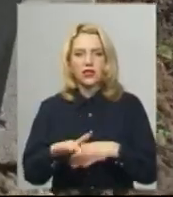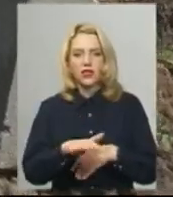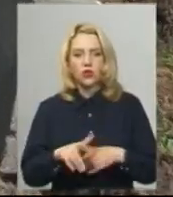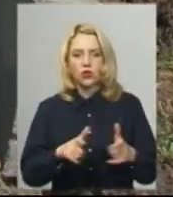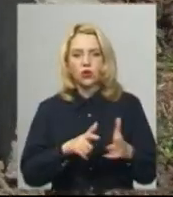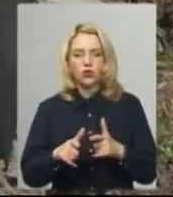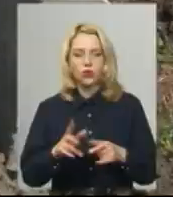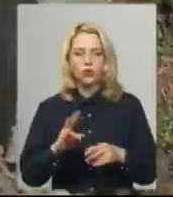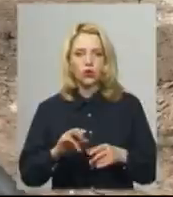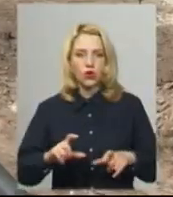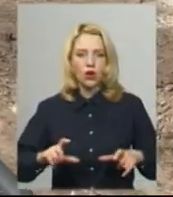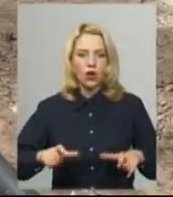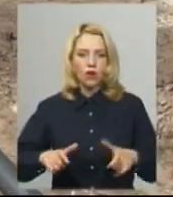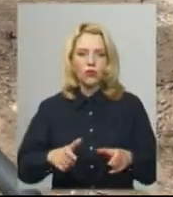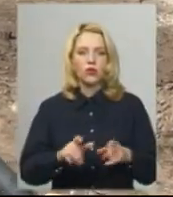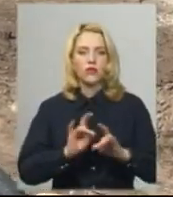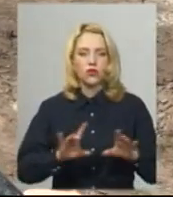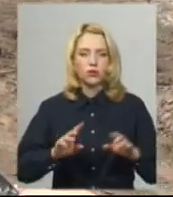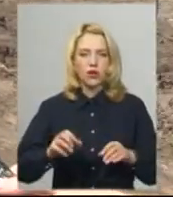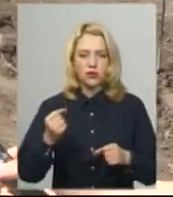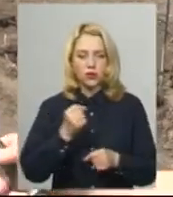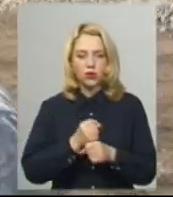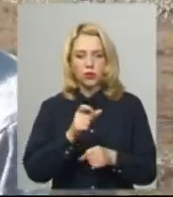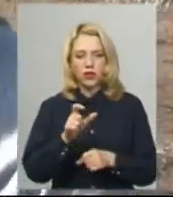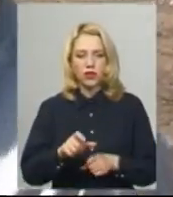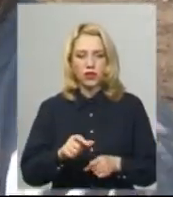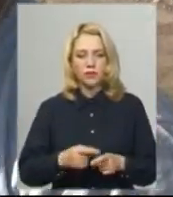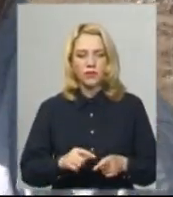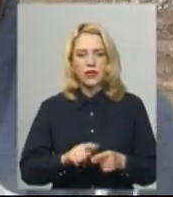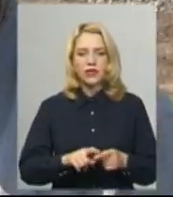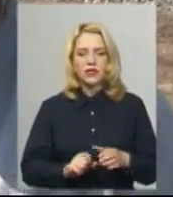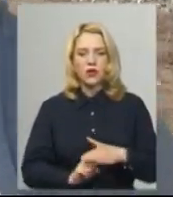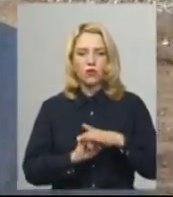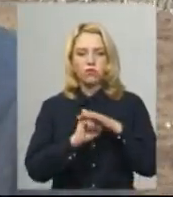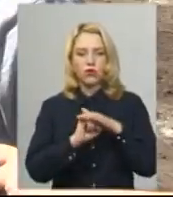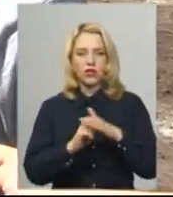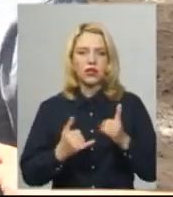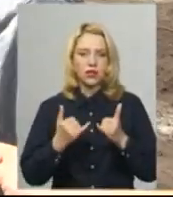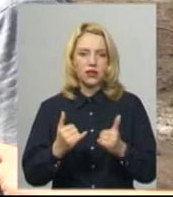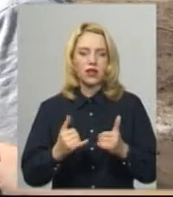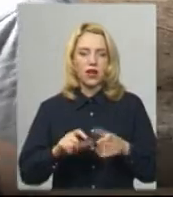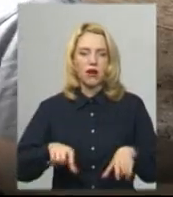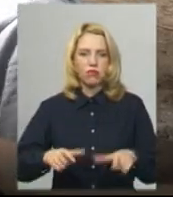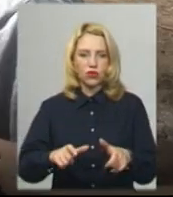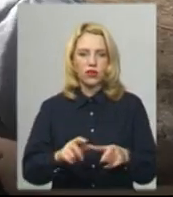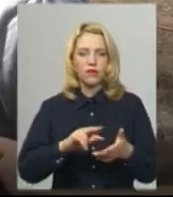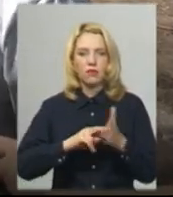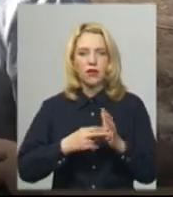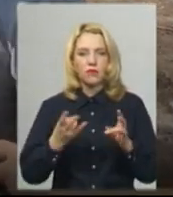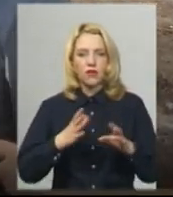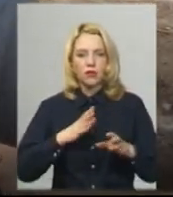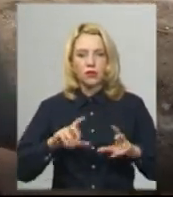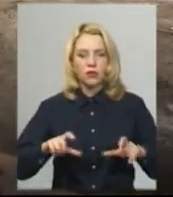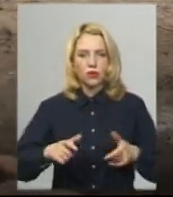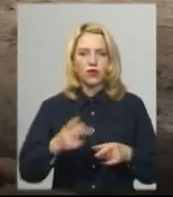вкладання бруківки, розповідає робітник Віктор. Ставимо поребрик. Це опорна стійка іде для бруківки. По плану має бути бруківка